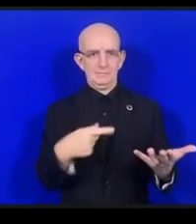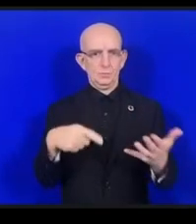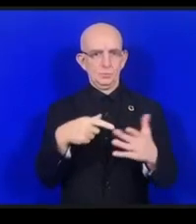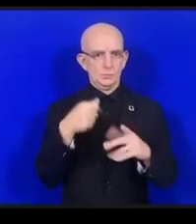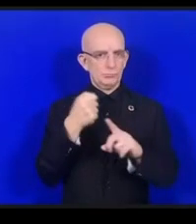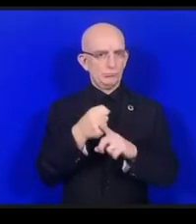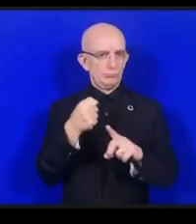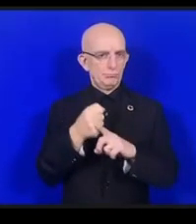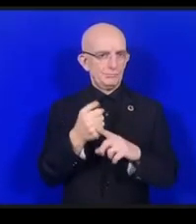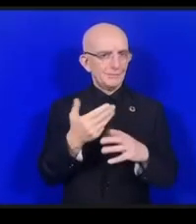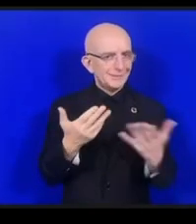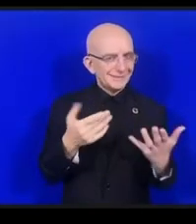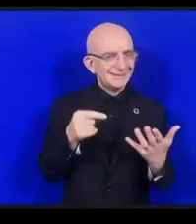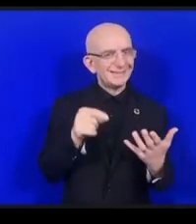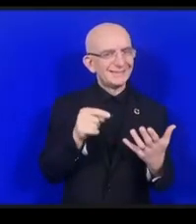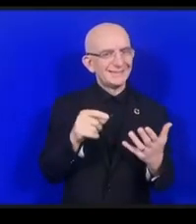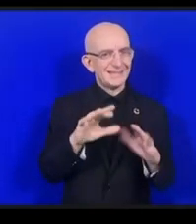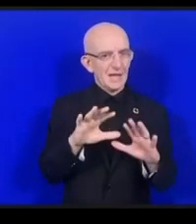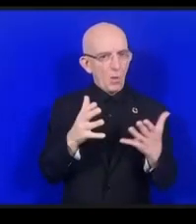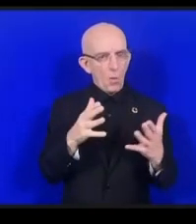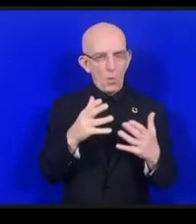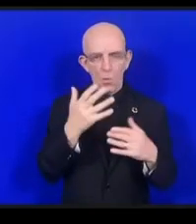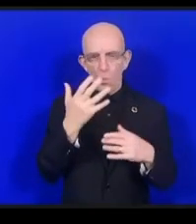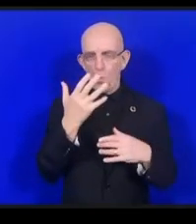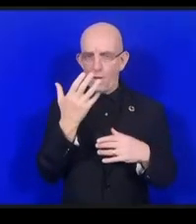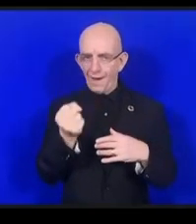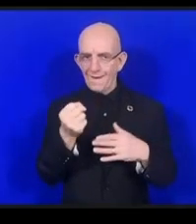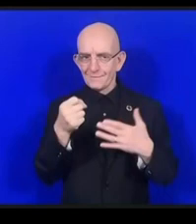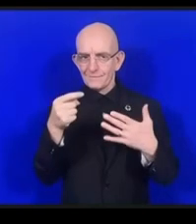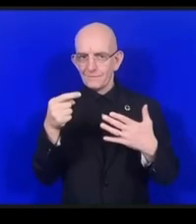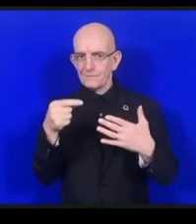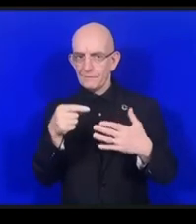彼らをインパクトを与えることができるわけです